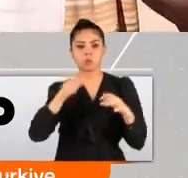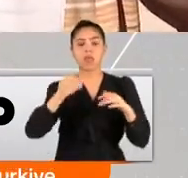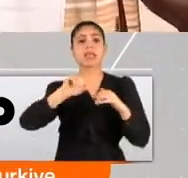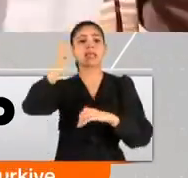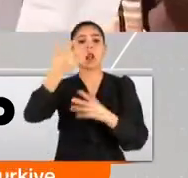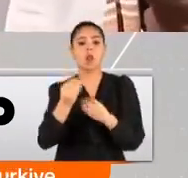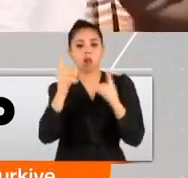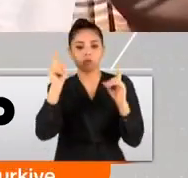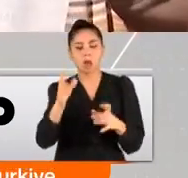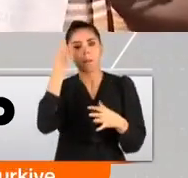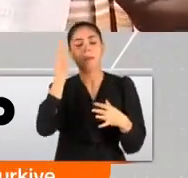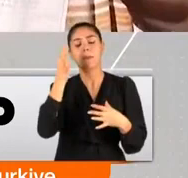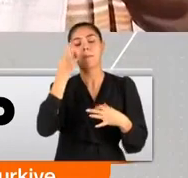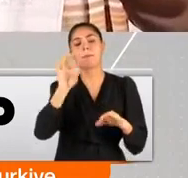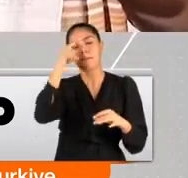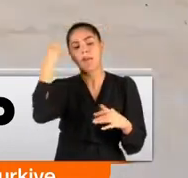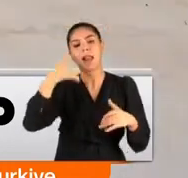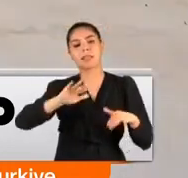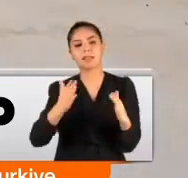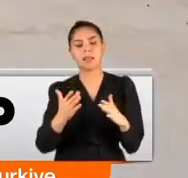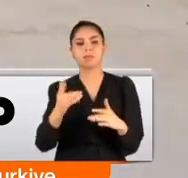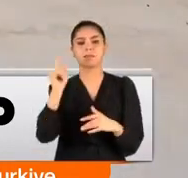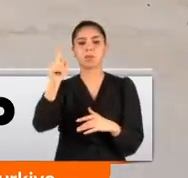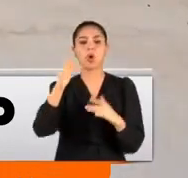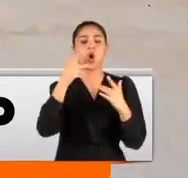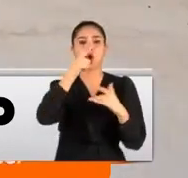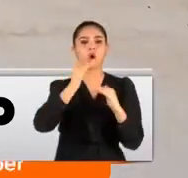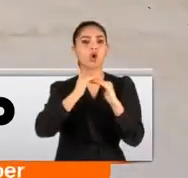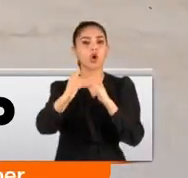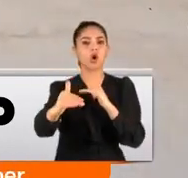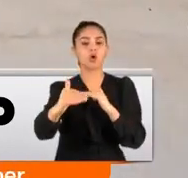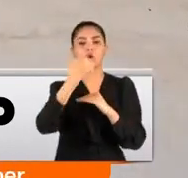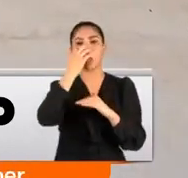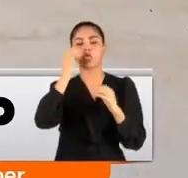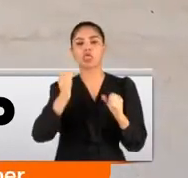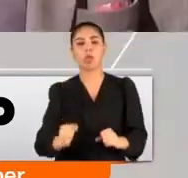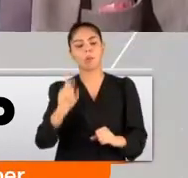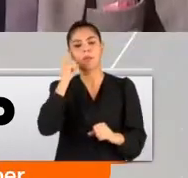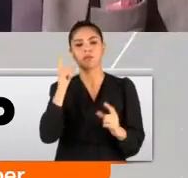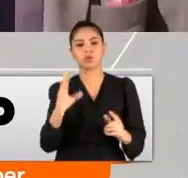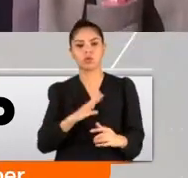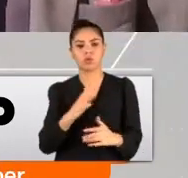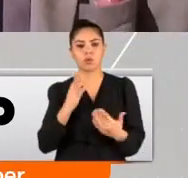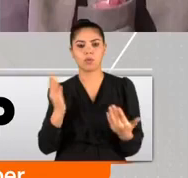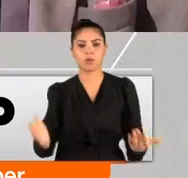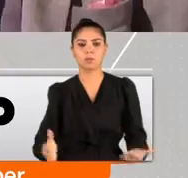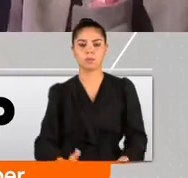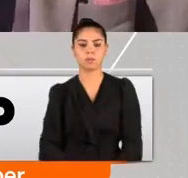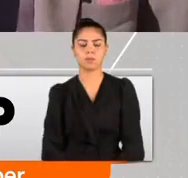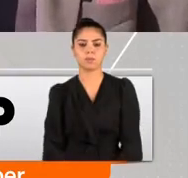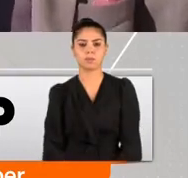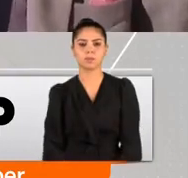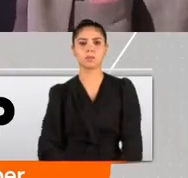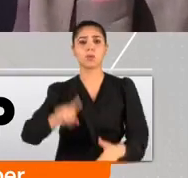akacağı belli değil yani. Yarın yan köye verebilirler tekrar suyu. Köylüler vana başında nöbet tutmayı bile düşünüyor. Vanaları sabit